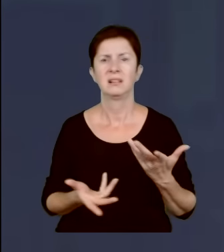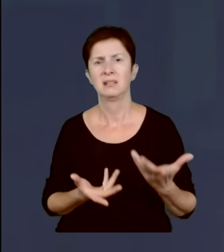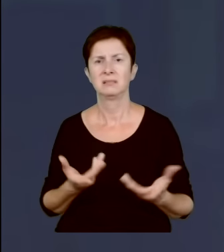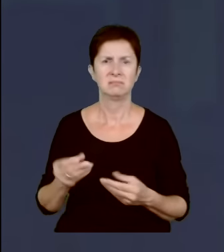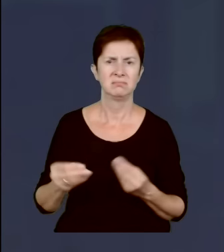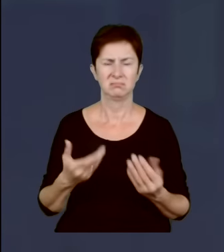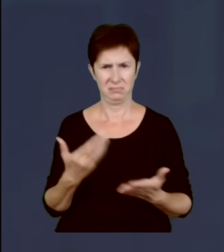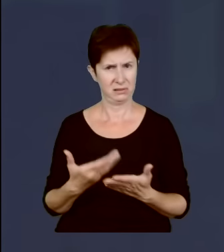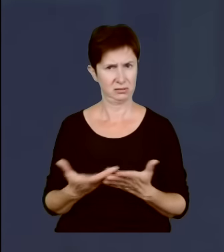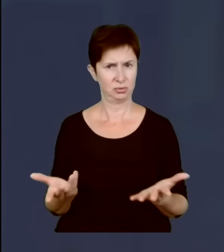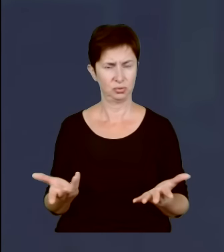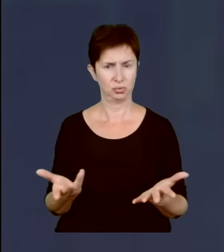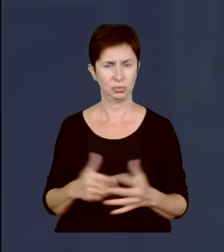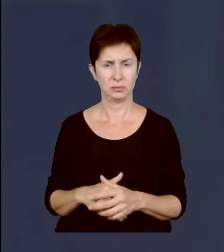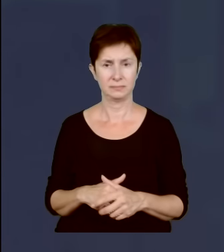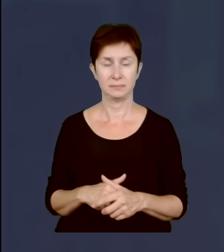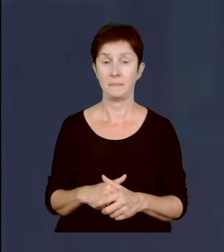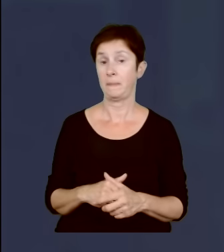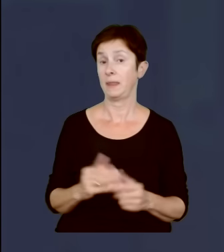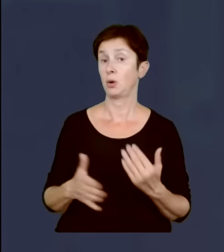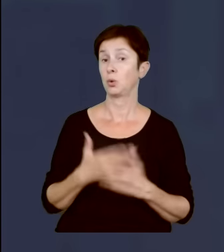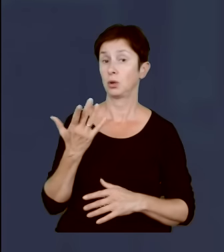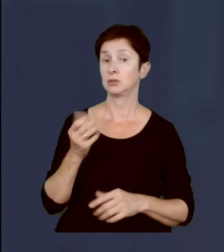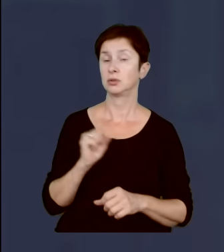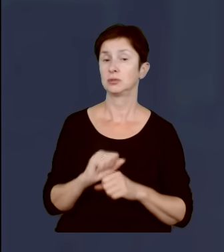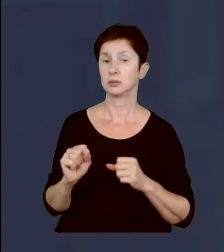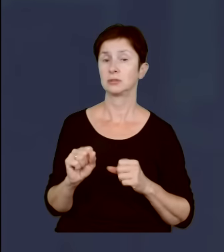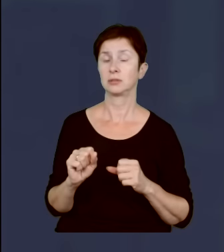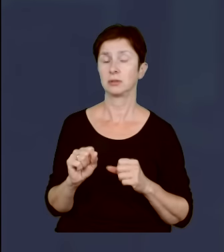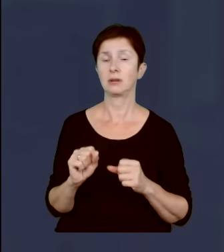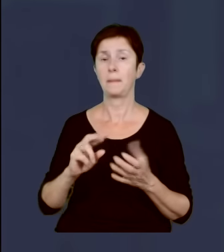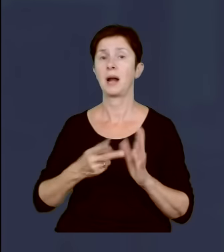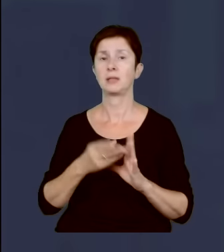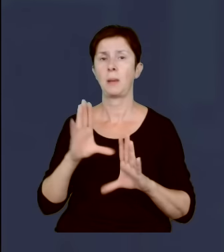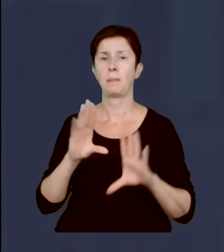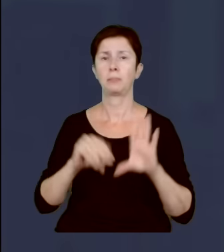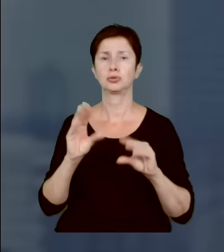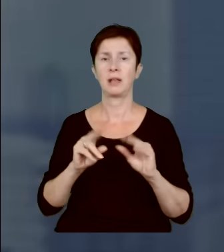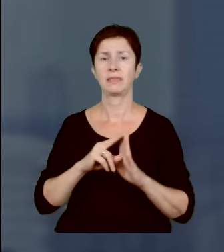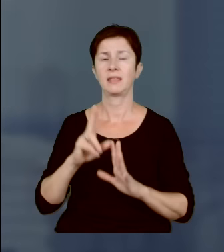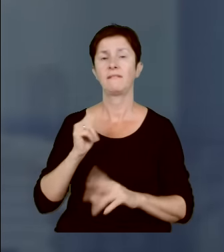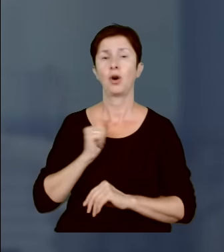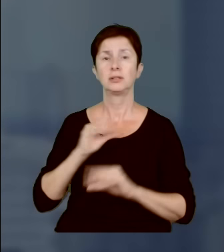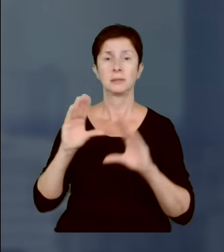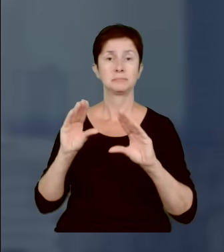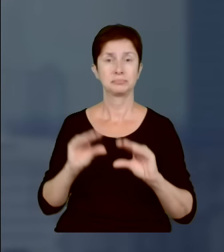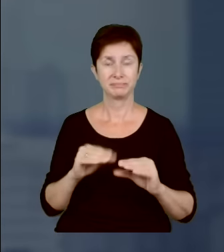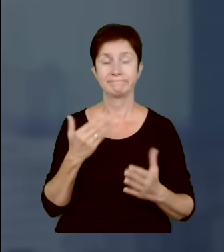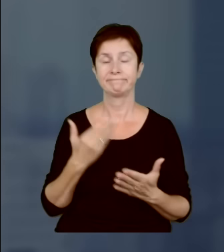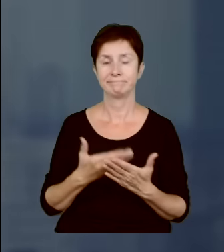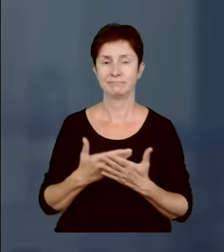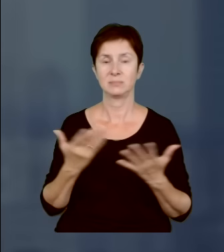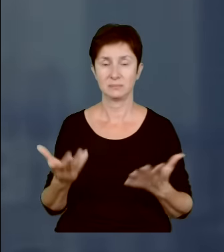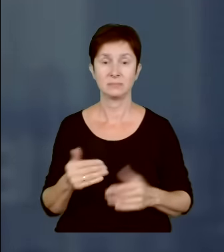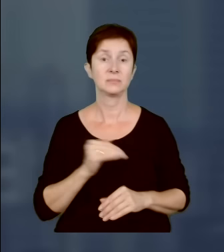się, że są przygotowywane cięcia budżetowe. Właśnie, bo to są dwie różne sprawy. To, co Pan mówi, że to coś nie jest realizowane, to jest